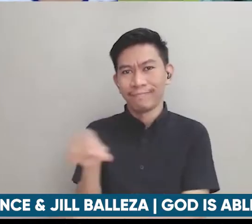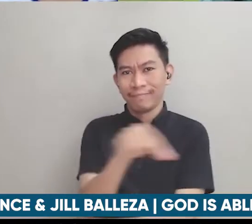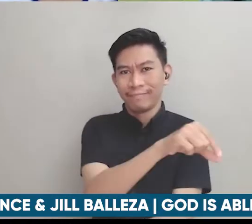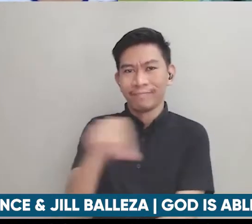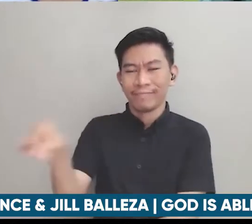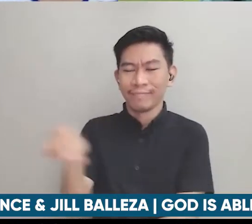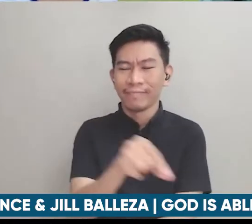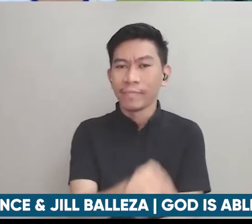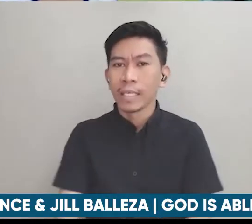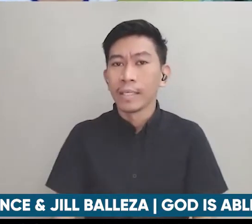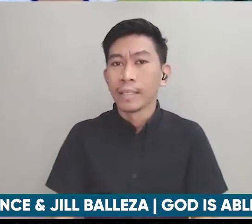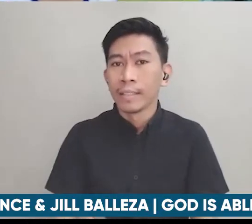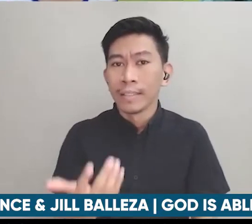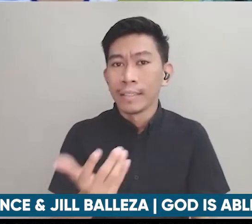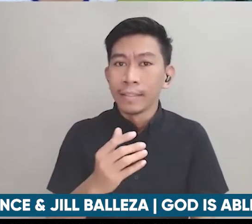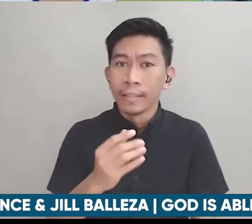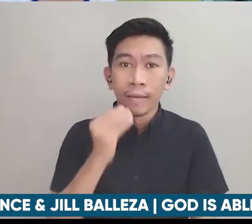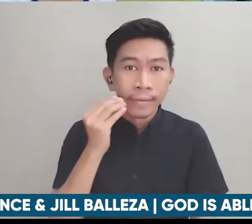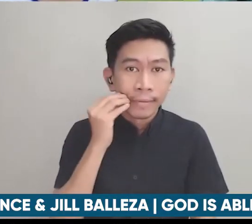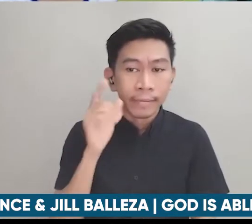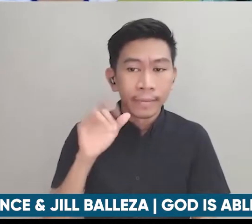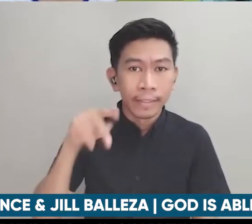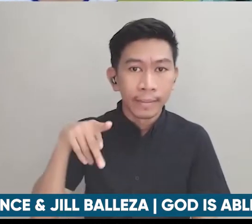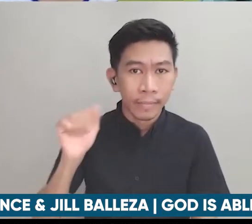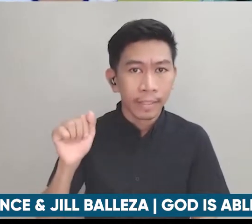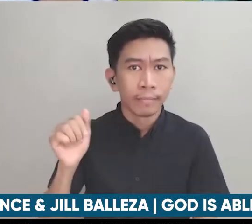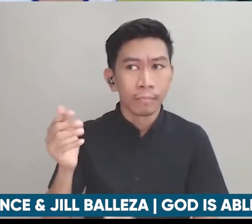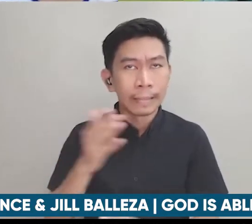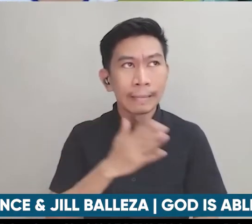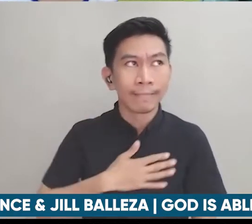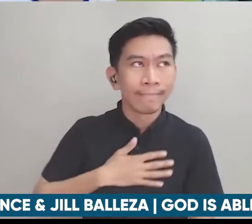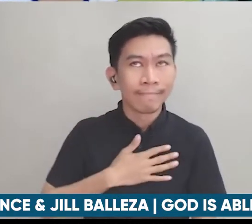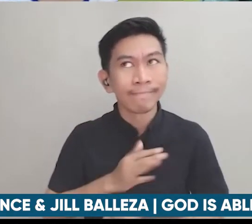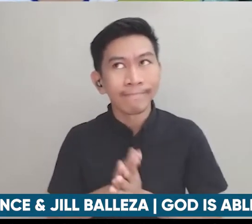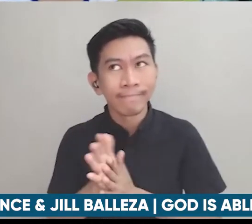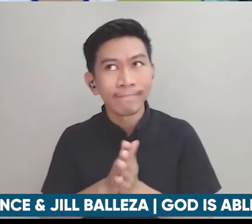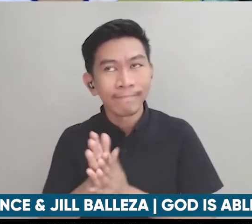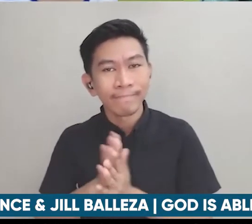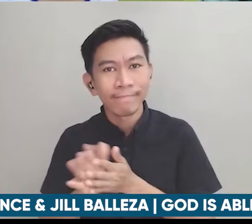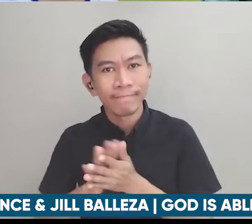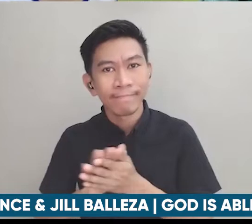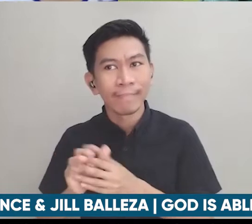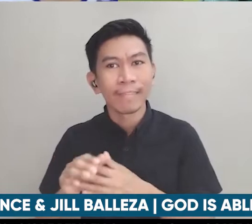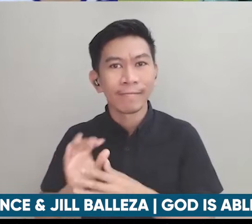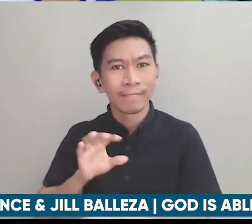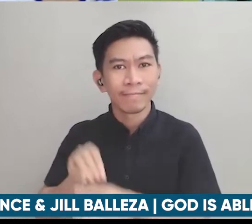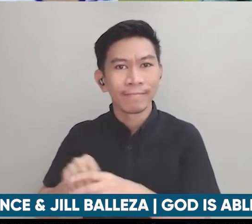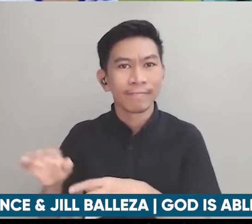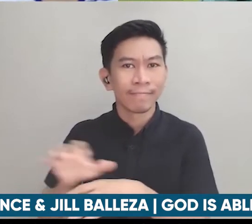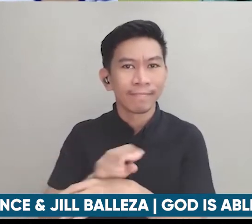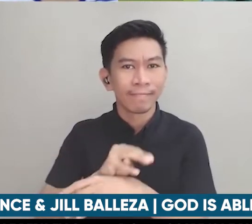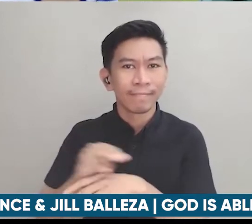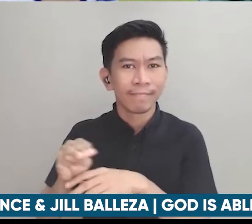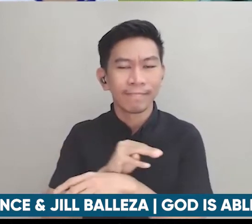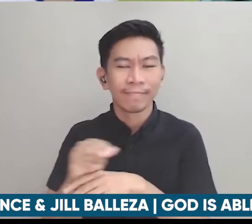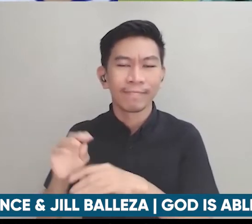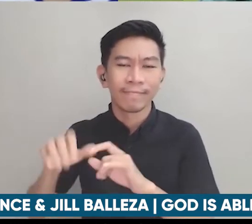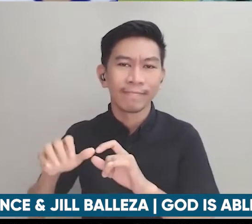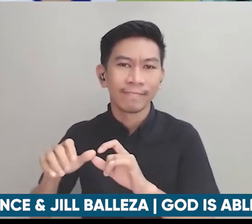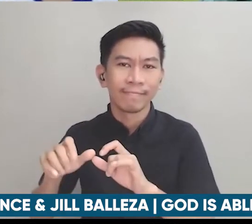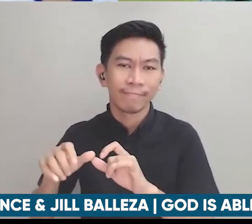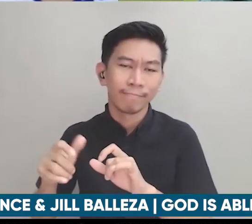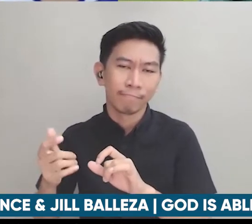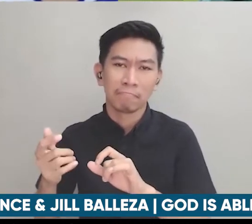for persons affected by disability and binles na kayo ng mag-asawa ni Lord who will dare to shepherd you in Christ